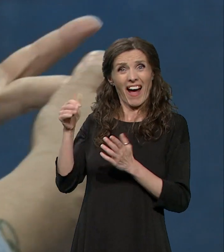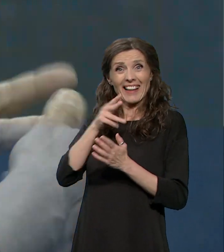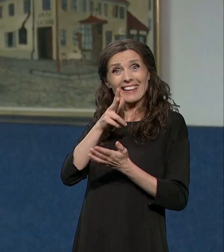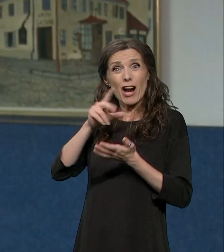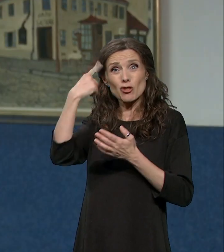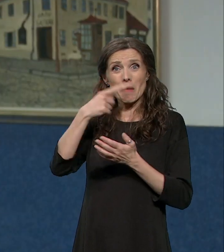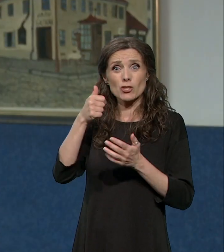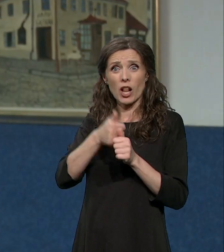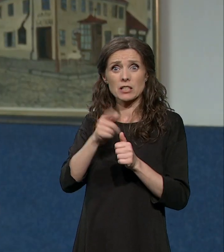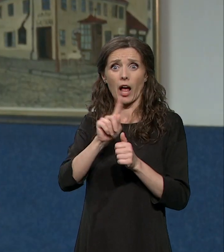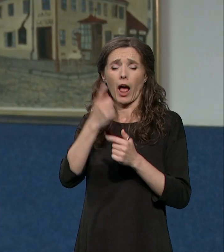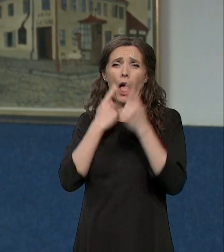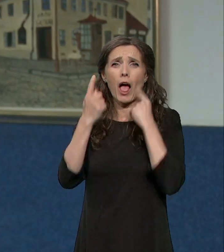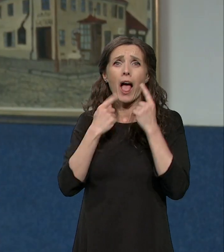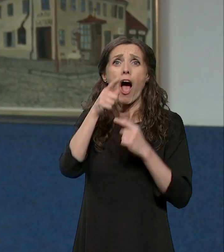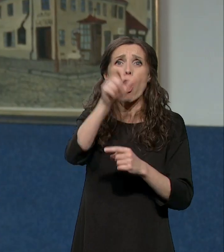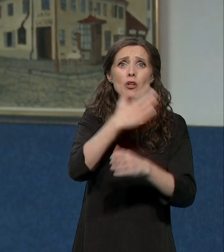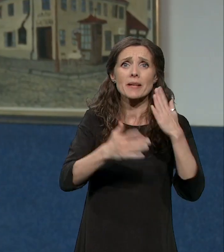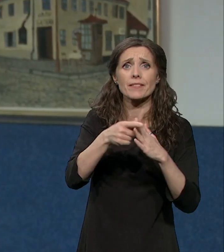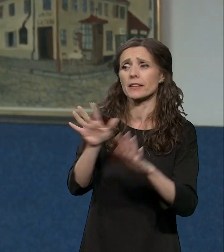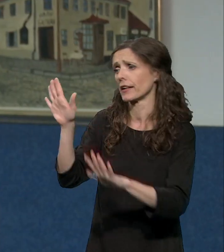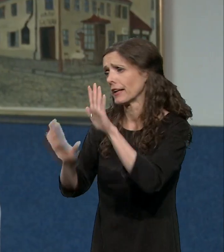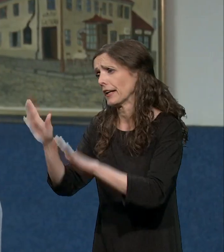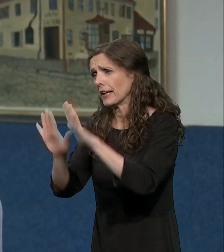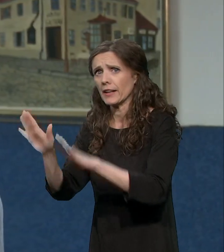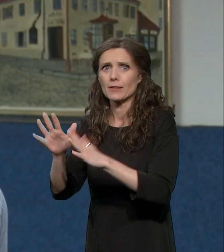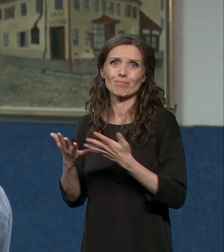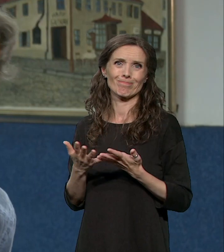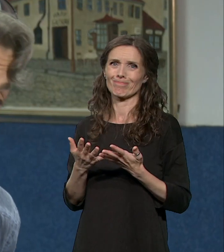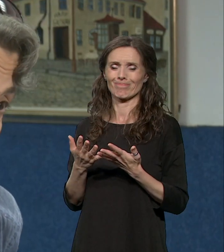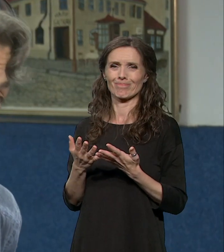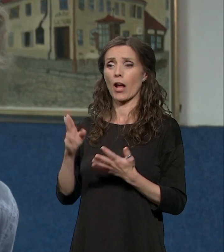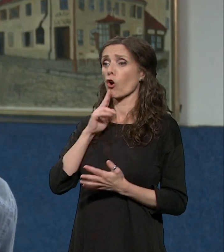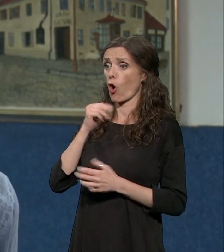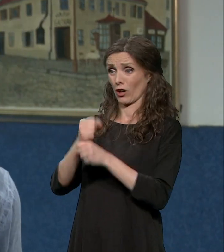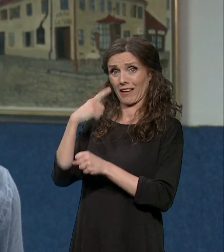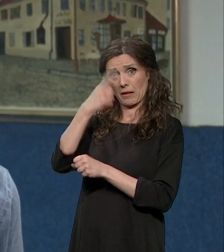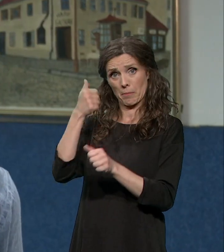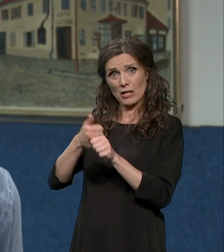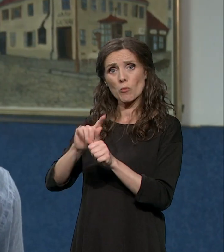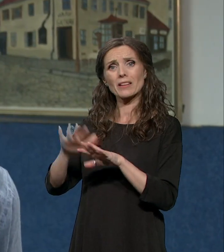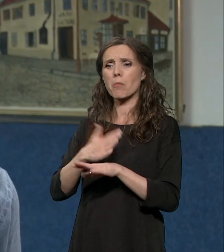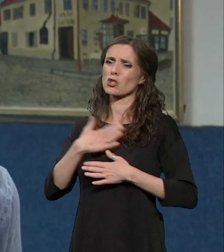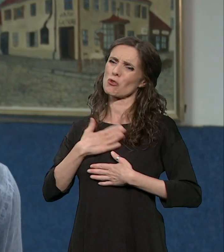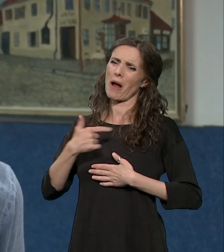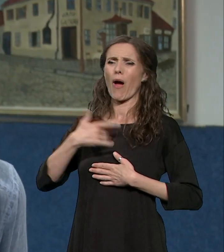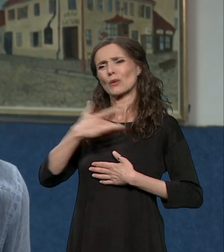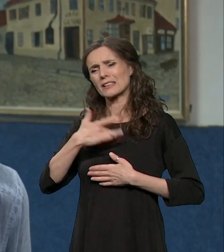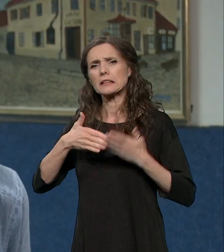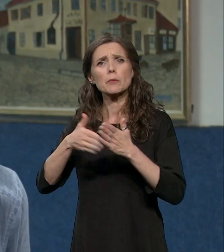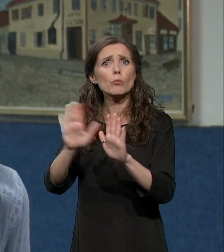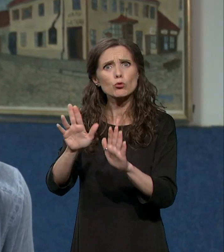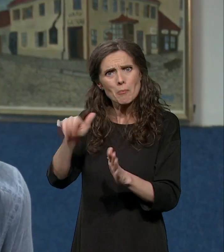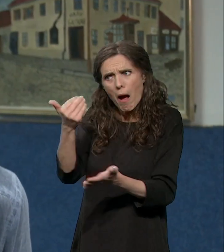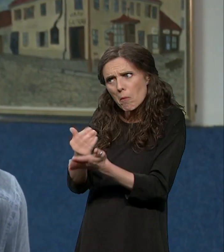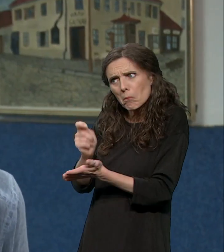Mada, tako da, eto, kažem, treba da se ima, da to ne radite iz milostinje, vi za to dobijate platu, a, znači, osobi pomažete